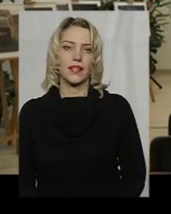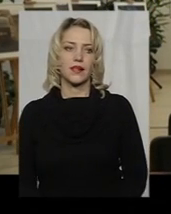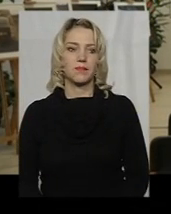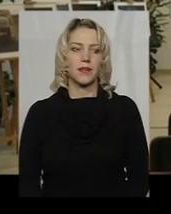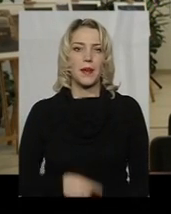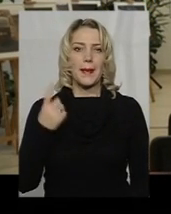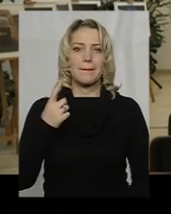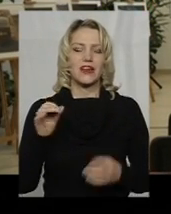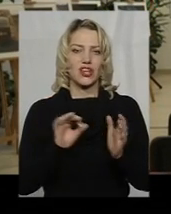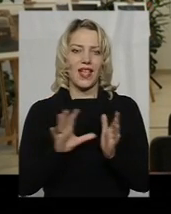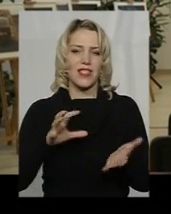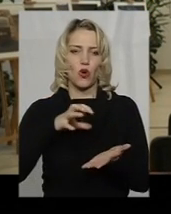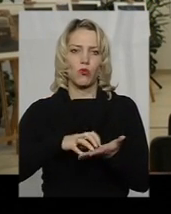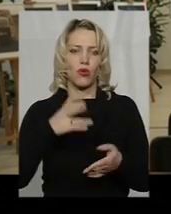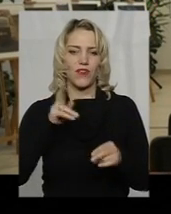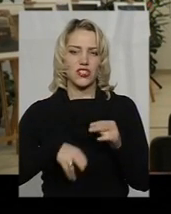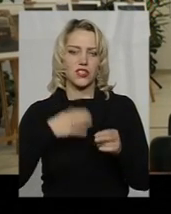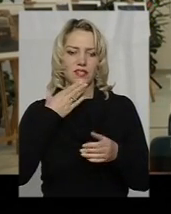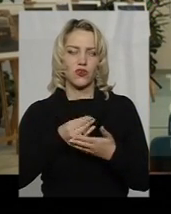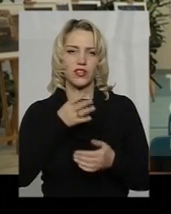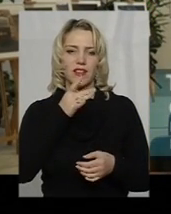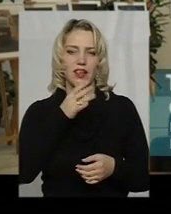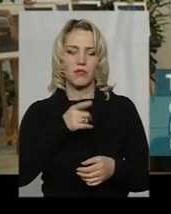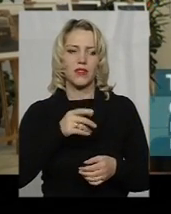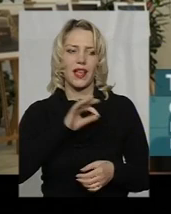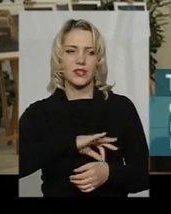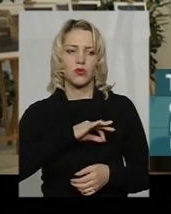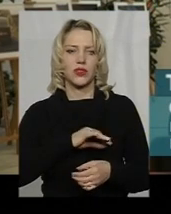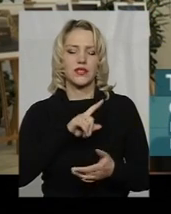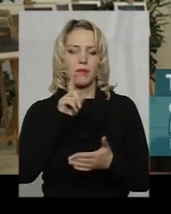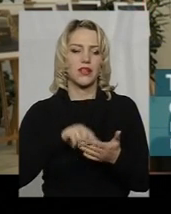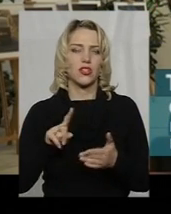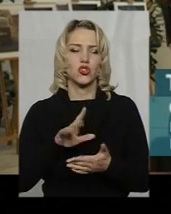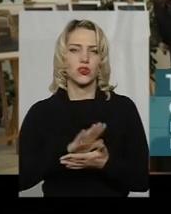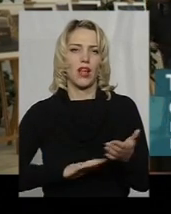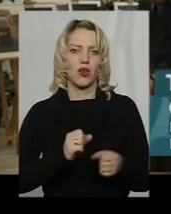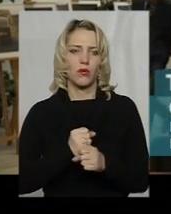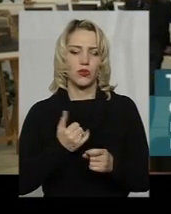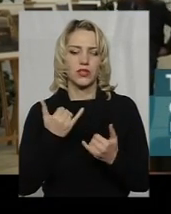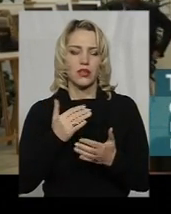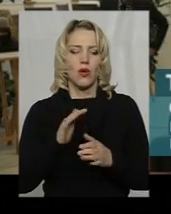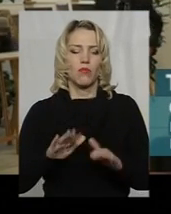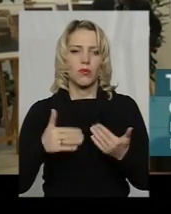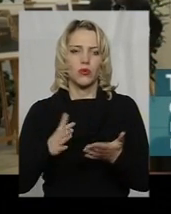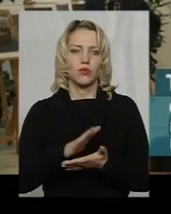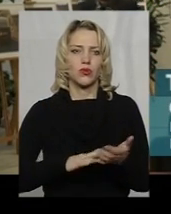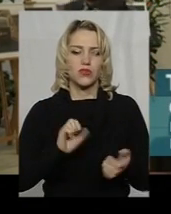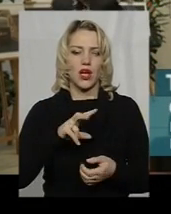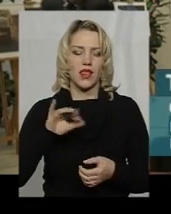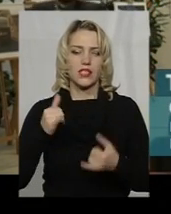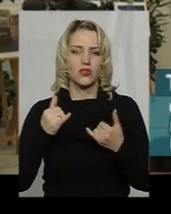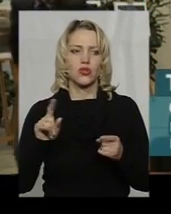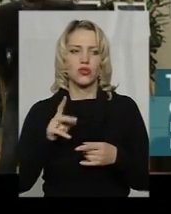Перший енергоблок вичерпав свою терміну експлуатації. Питання, що з ним дали робити, наразі пропонується його продовжити. Але сьогодні ми